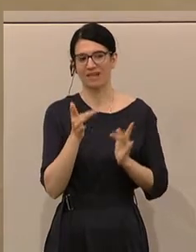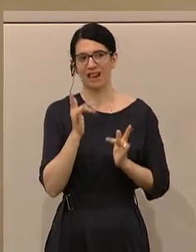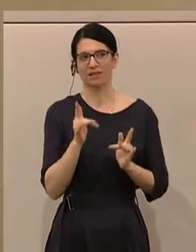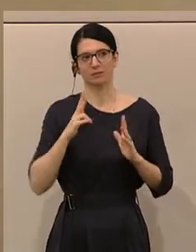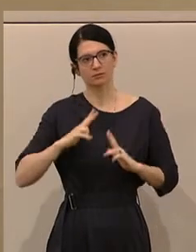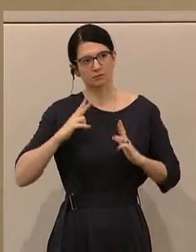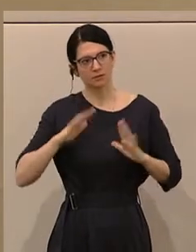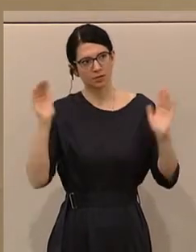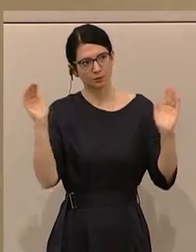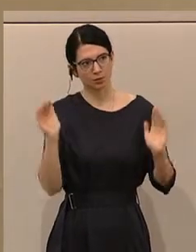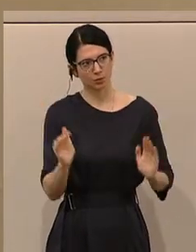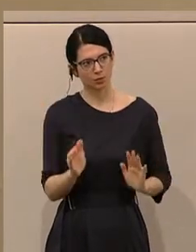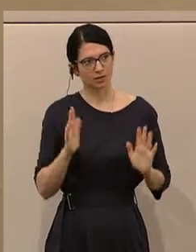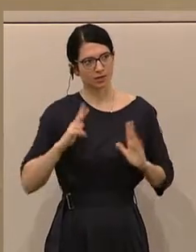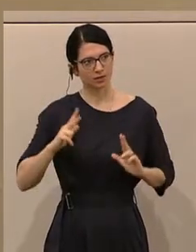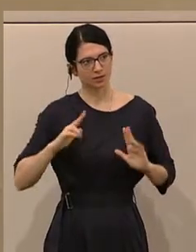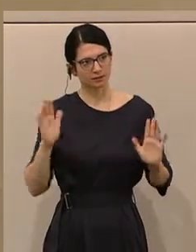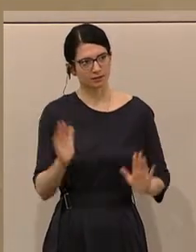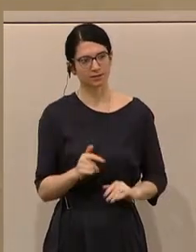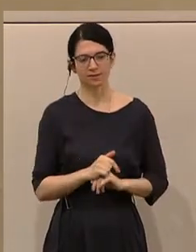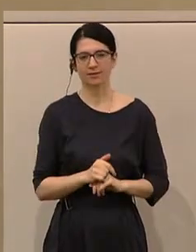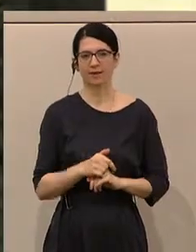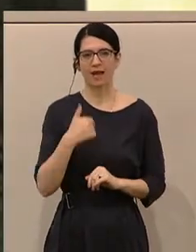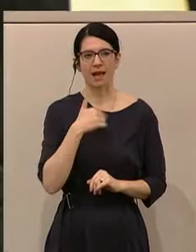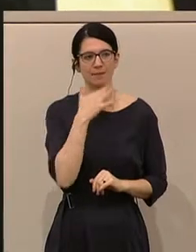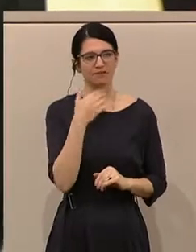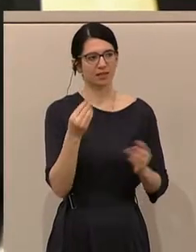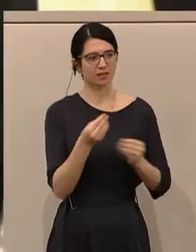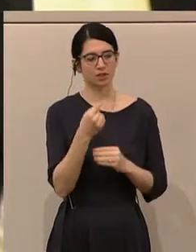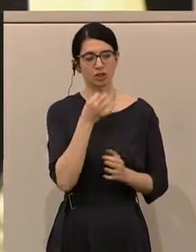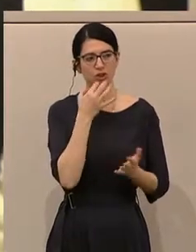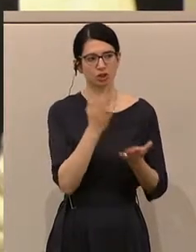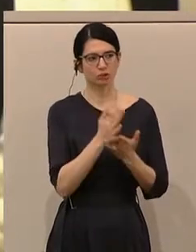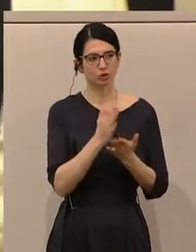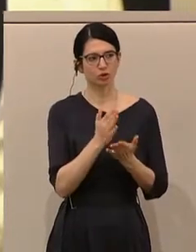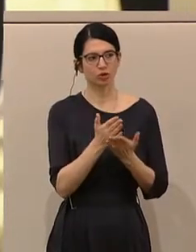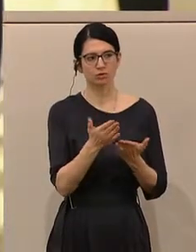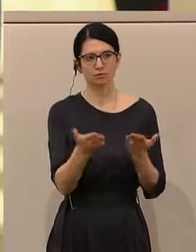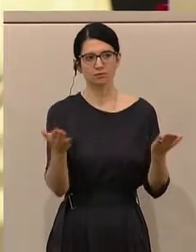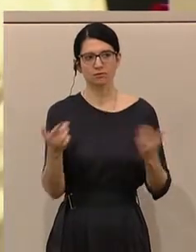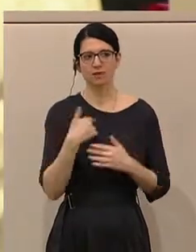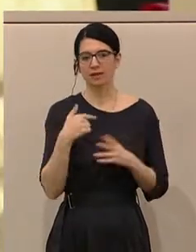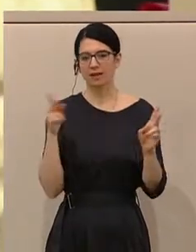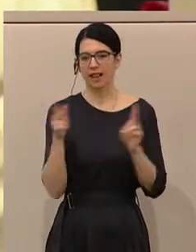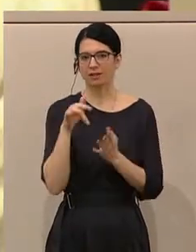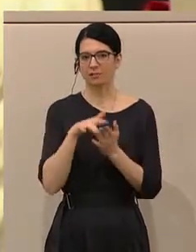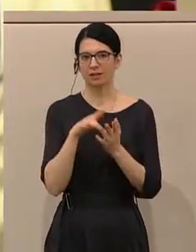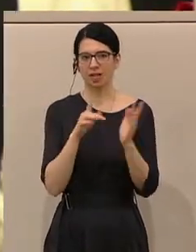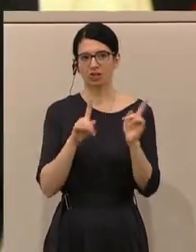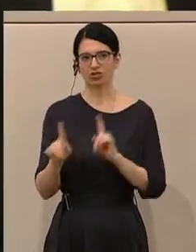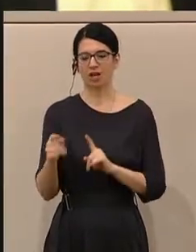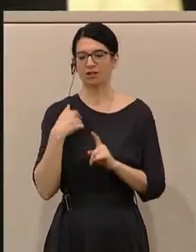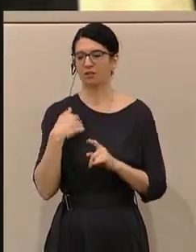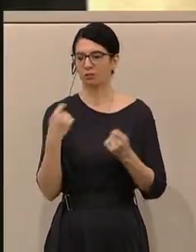wenn du ein bisschen herunterkommen würdest. Aber ich gebe dir in vielen Dingen recht. Ich gebe dir in vielen Dingen recht. Die kleinen und mittelständischen